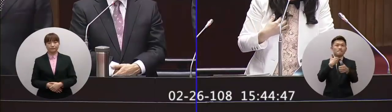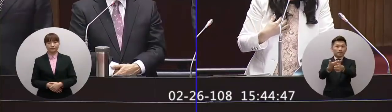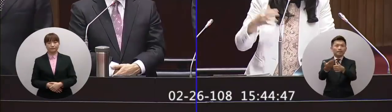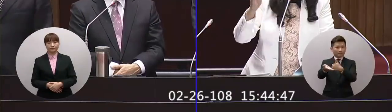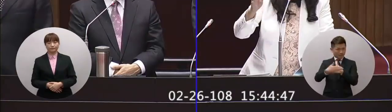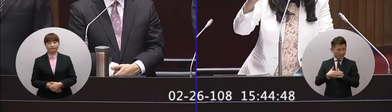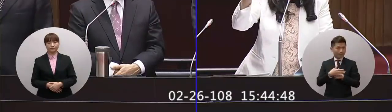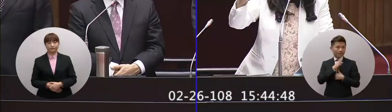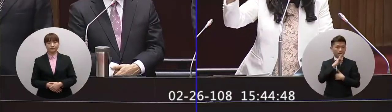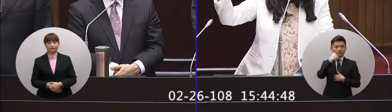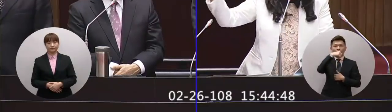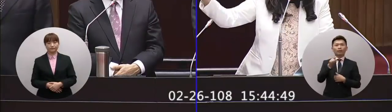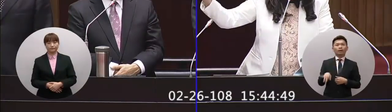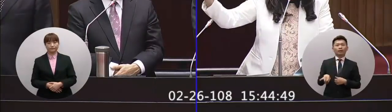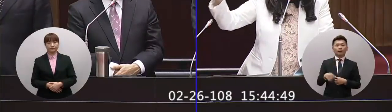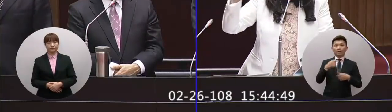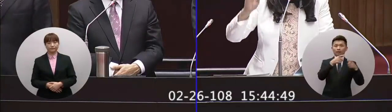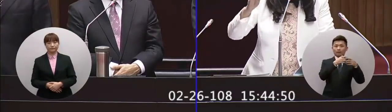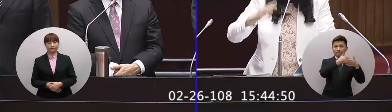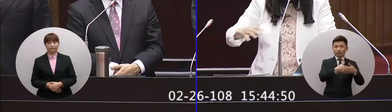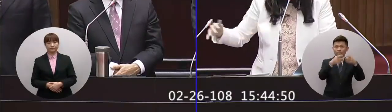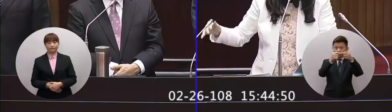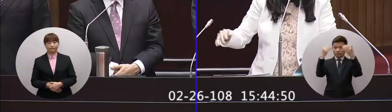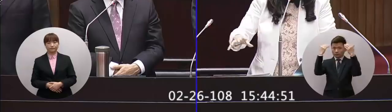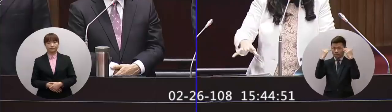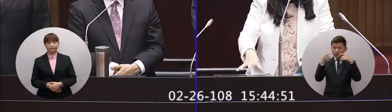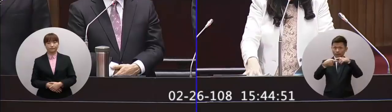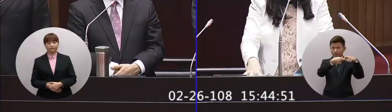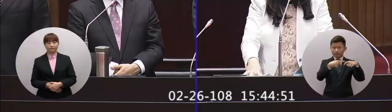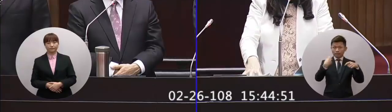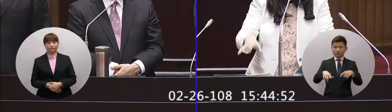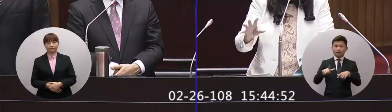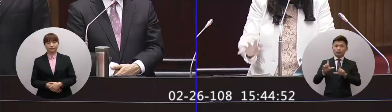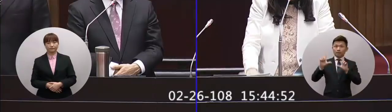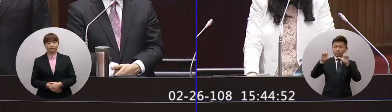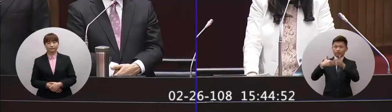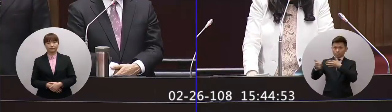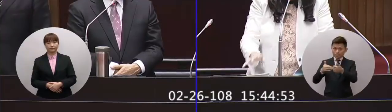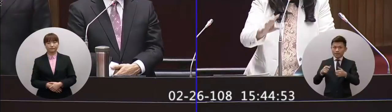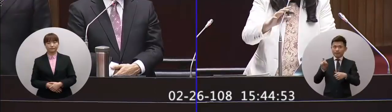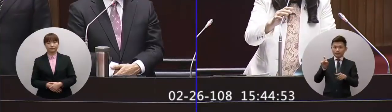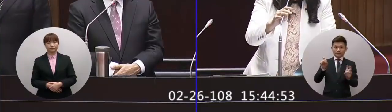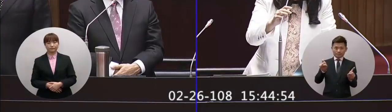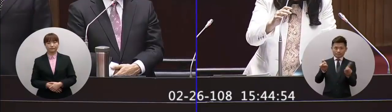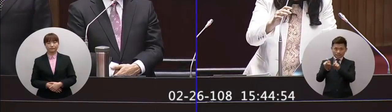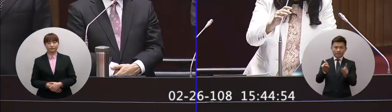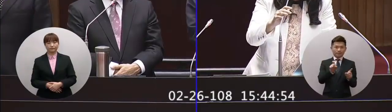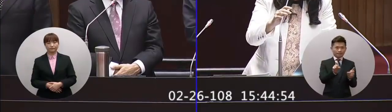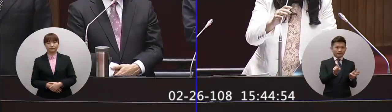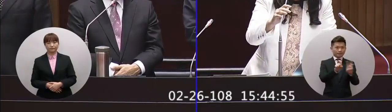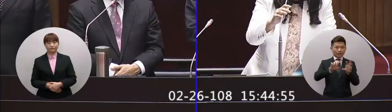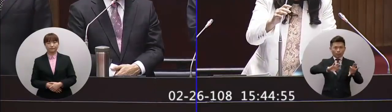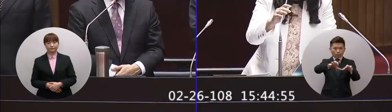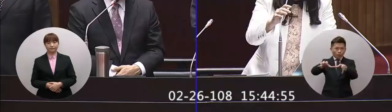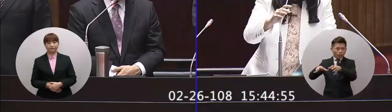在哪裡不但只有這個中日韓三個結盟還有東南亞也有東協10加1東協10加3我想請問院